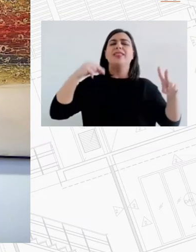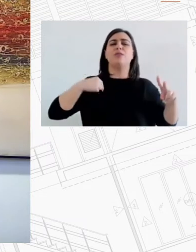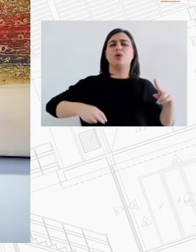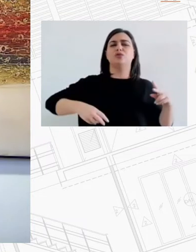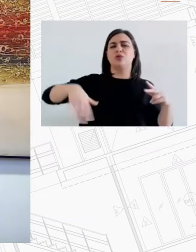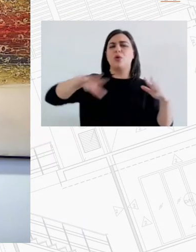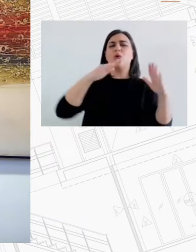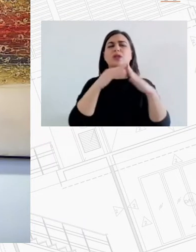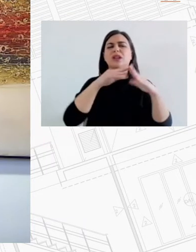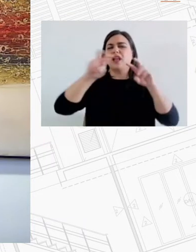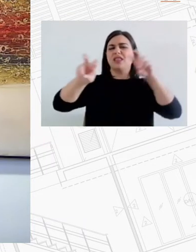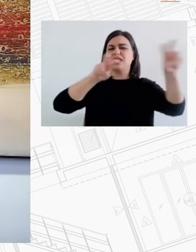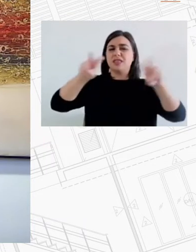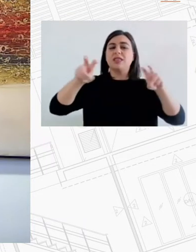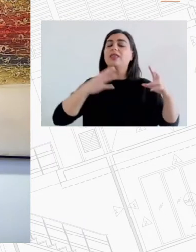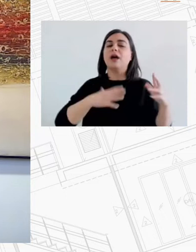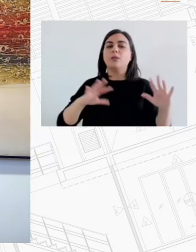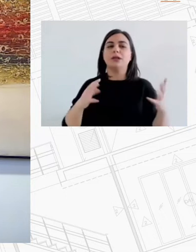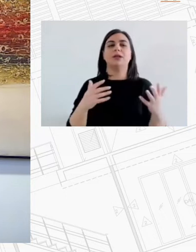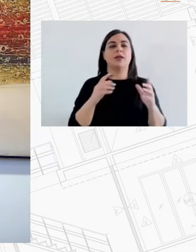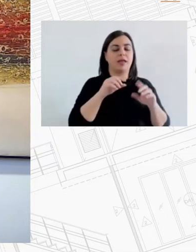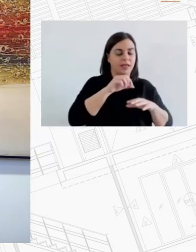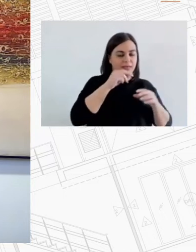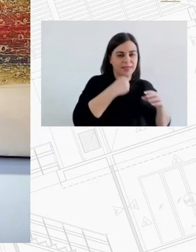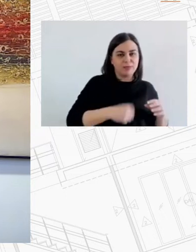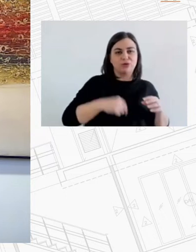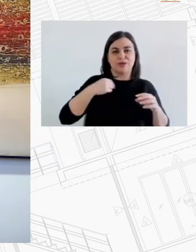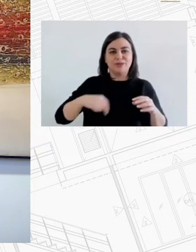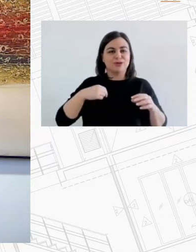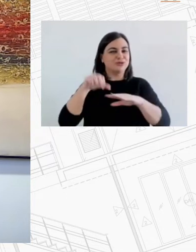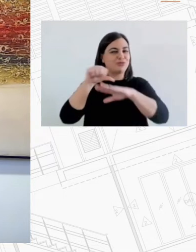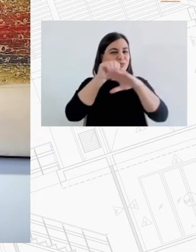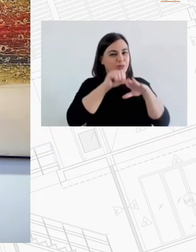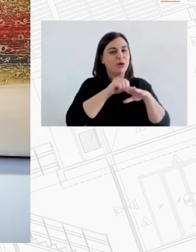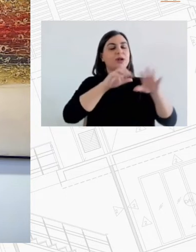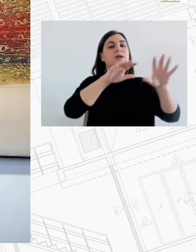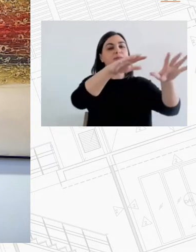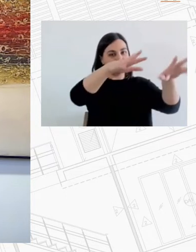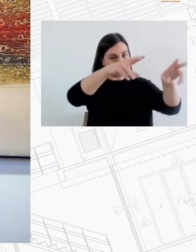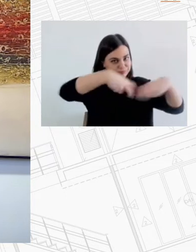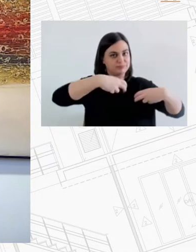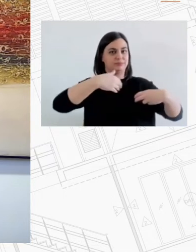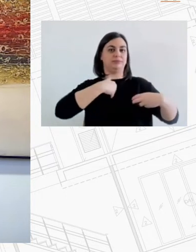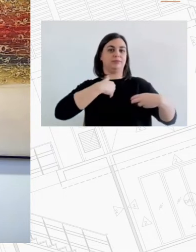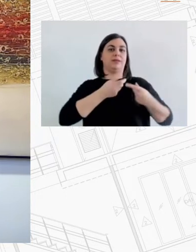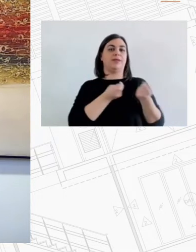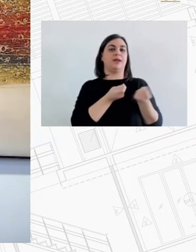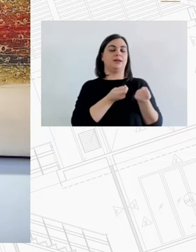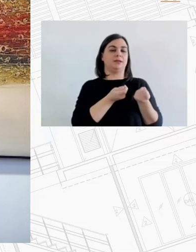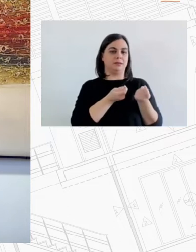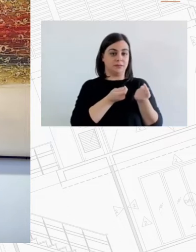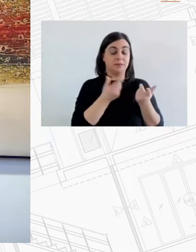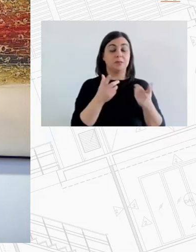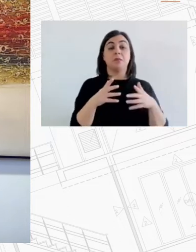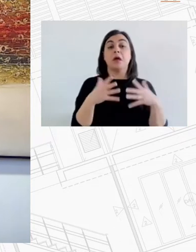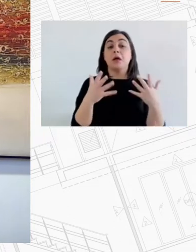γενικώς μάλλον Είναι ακίνητα τα οποία είναι μπλεγμένα είναι ξεχασμένα έχουν χαθεί κληρονόμοι και δυστυχώς εάν δεν δηλωθούν θα περιέρθουν